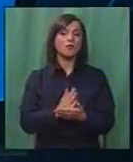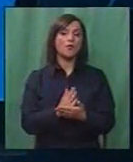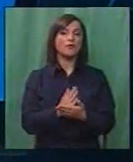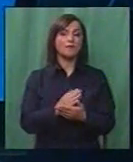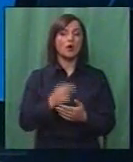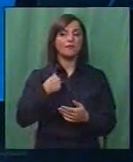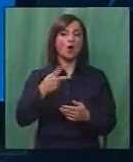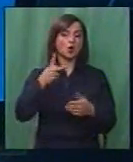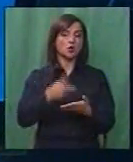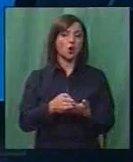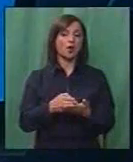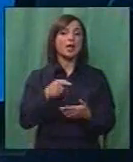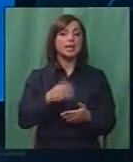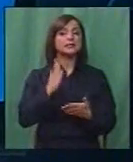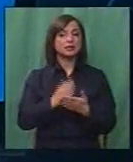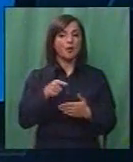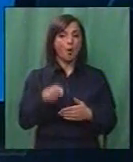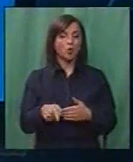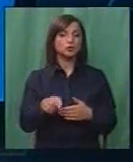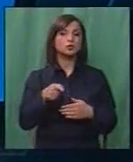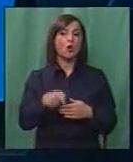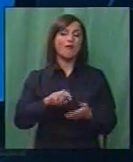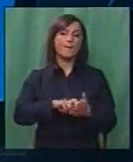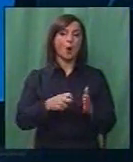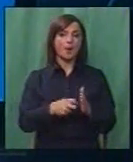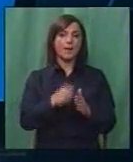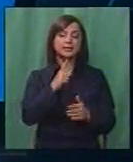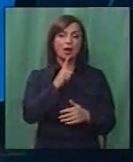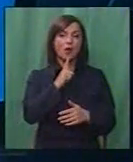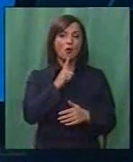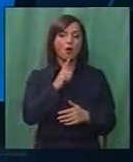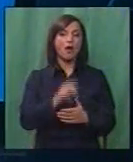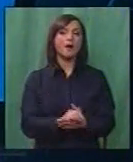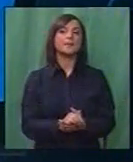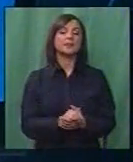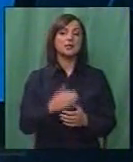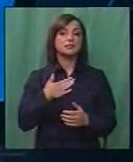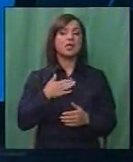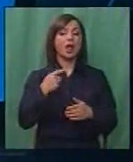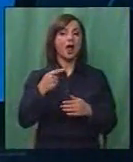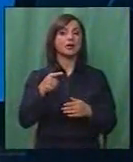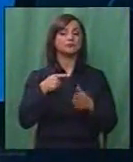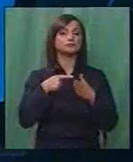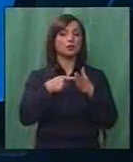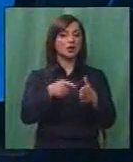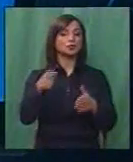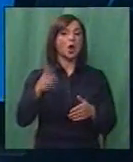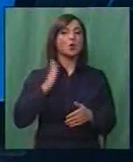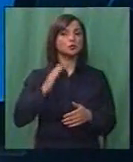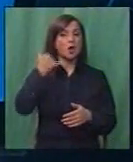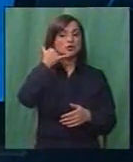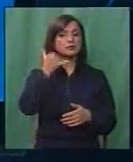разумен рок. Секако дека по однос на оваа проблематика што ни ја кажа господјата,